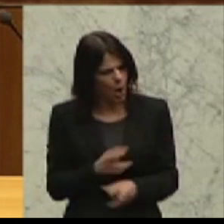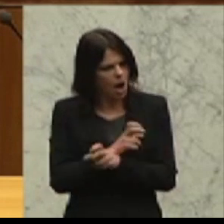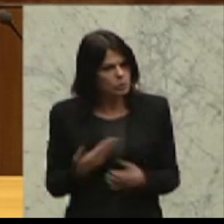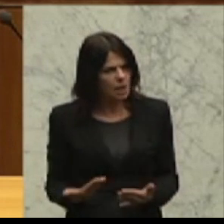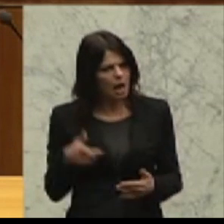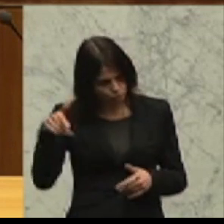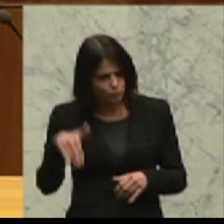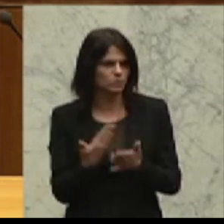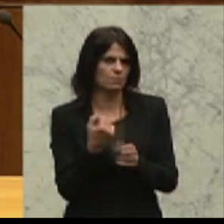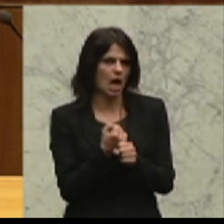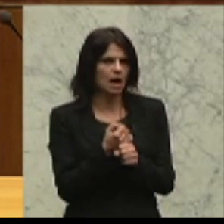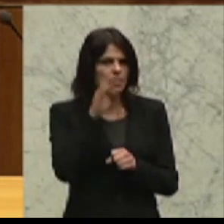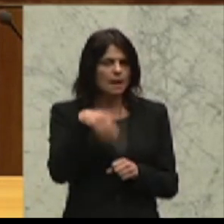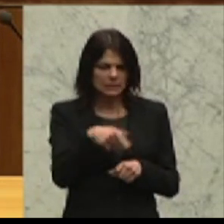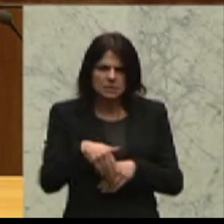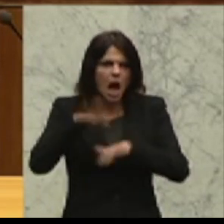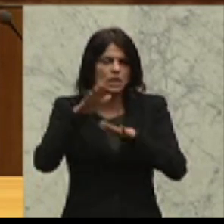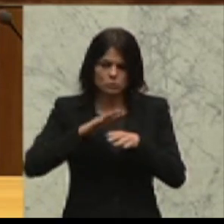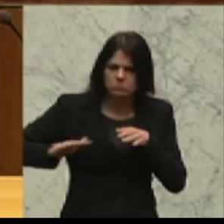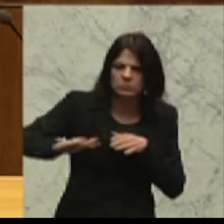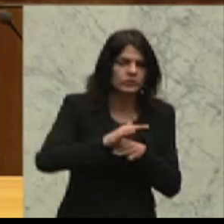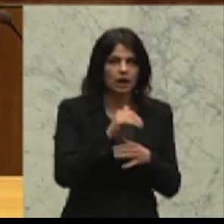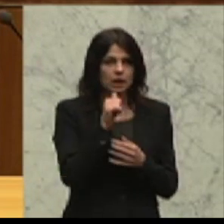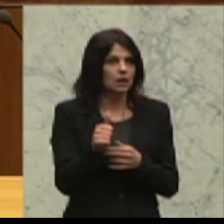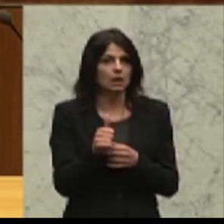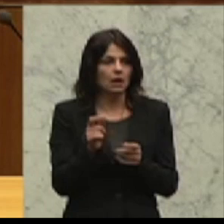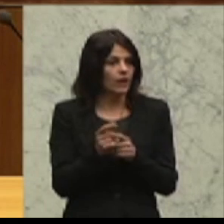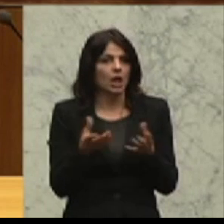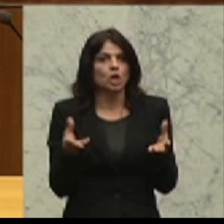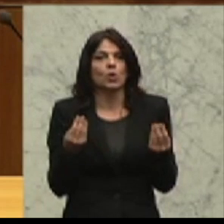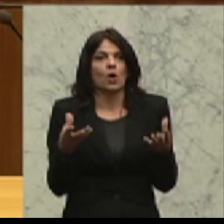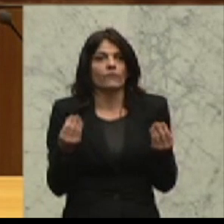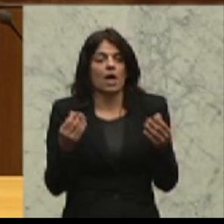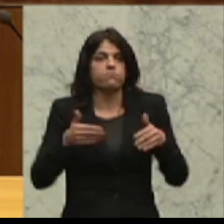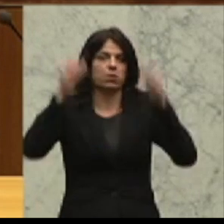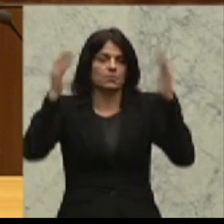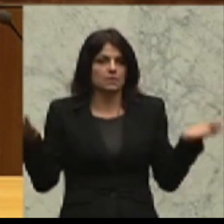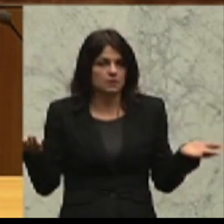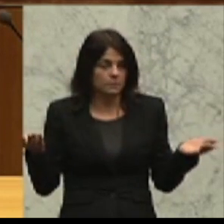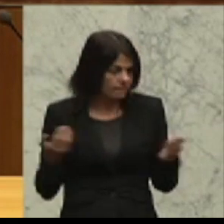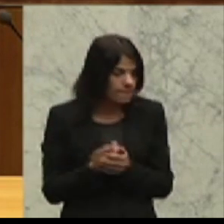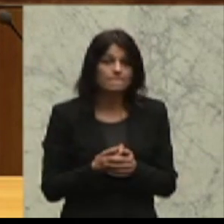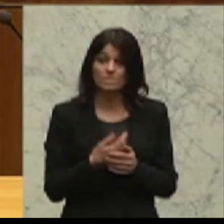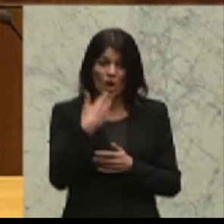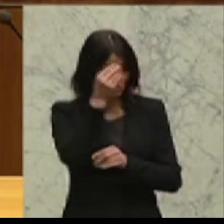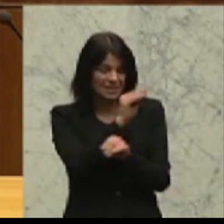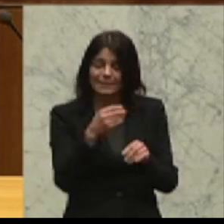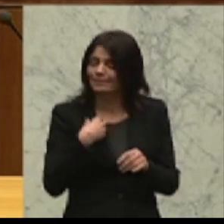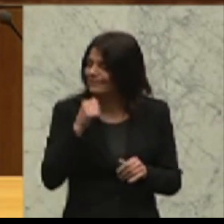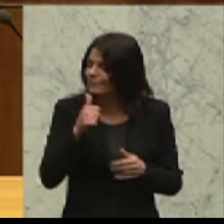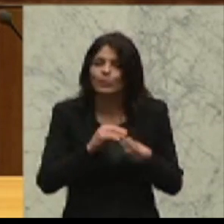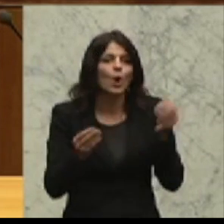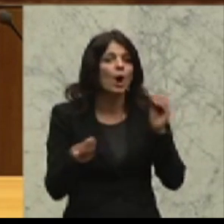damit uns dieses Asylwesen nicht über den Kopf wächst. Ich halte noch einmal fest, wir haben überhaupt kein Problem damit, dass